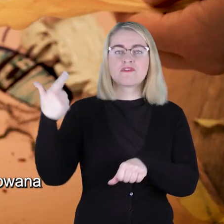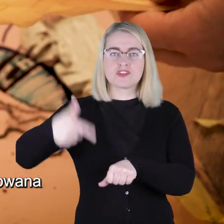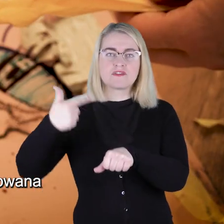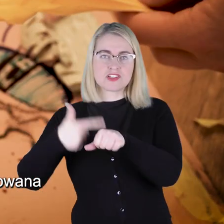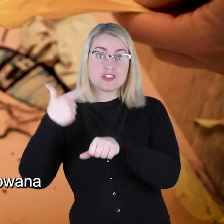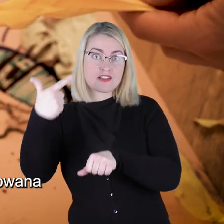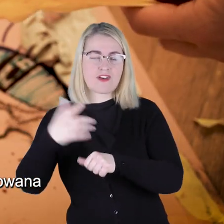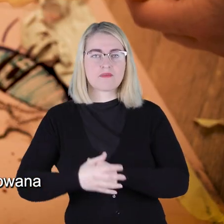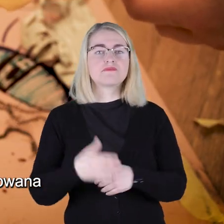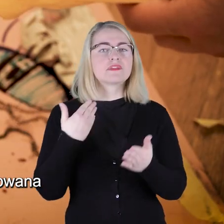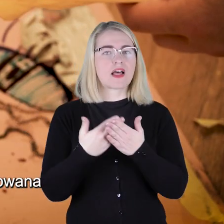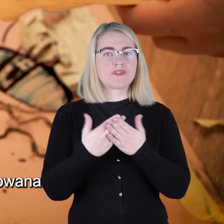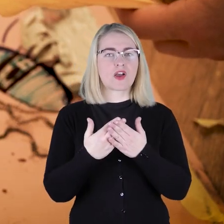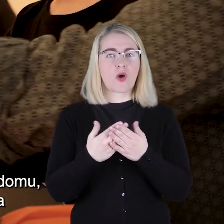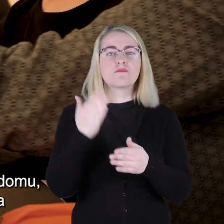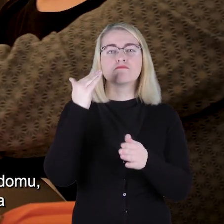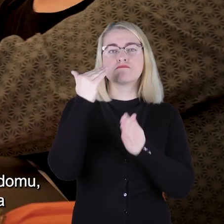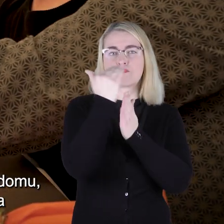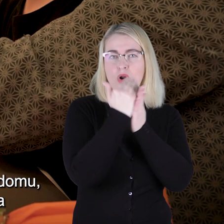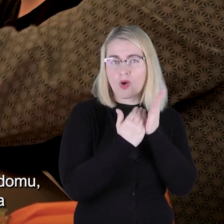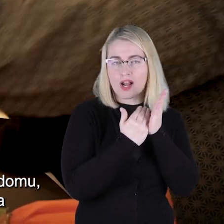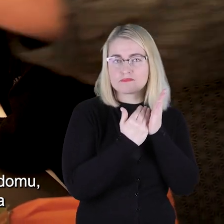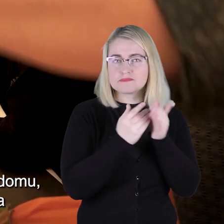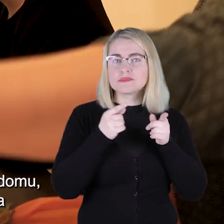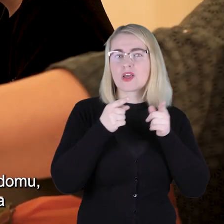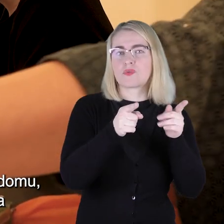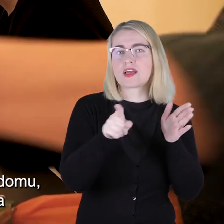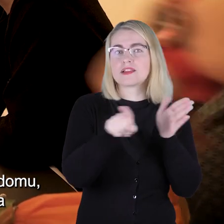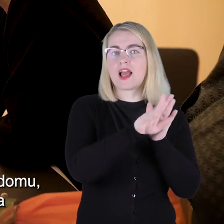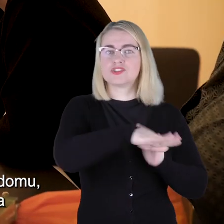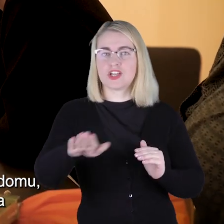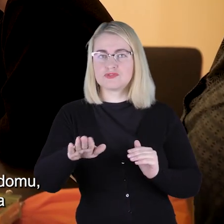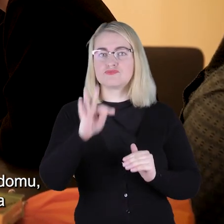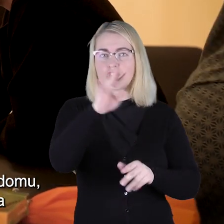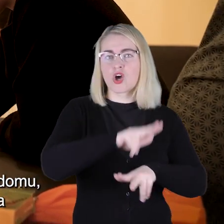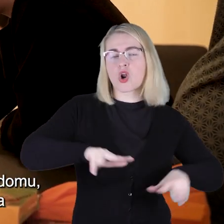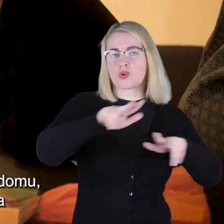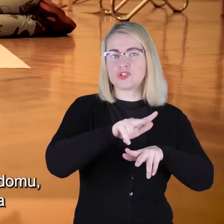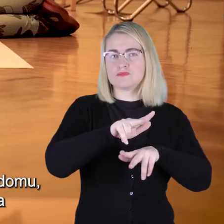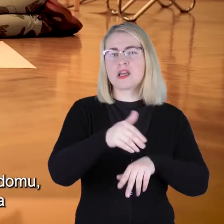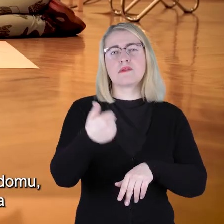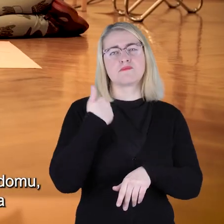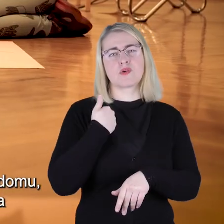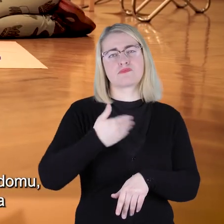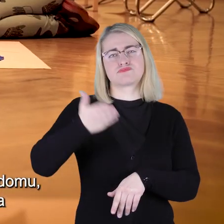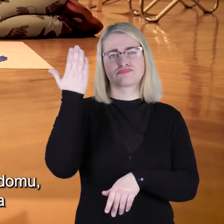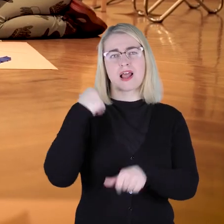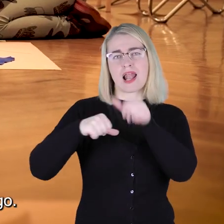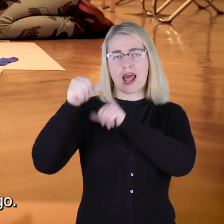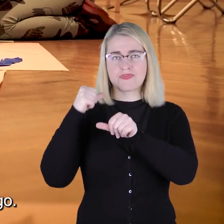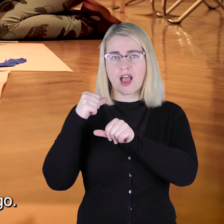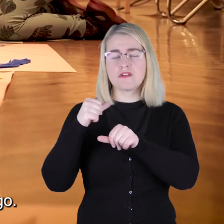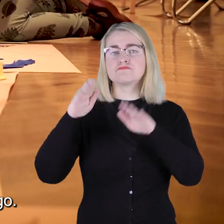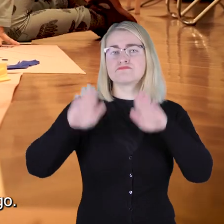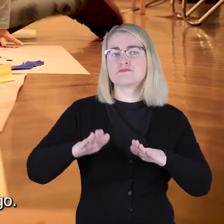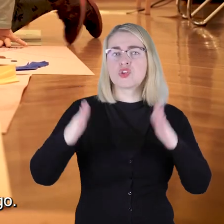dzieci i ich rodzin, które spędzały ostatnie lata w domu, po prostu w domu, przed ekranem komputera,